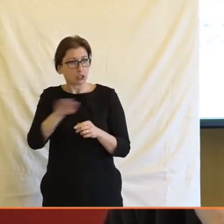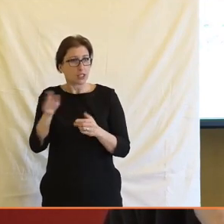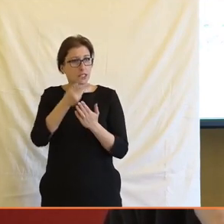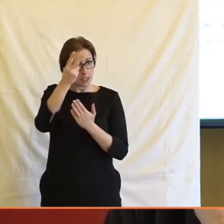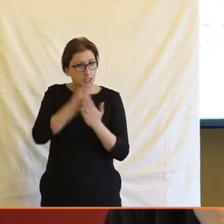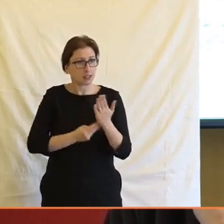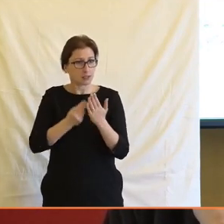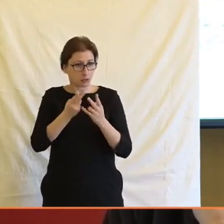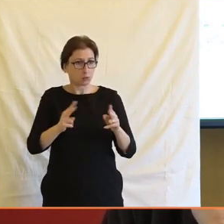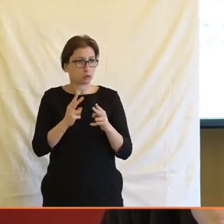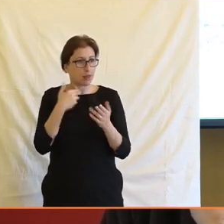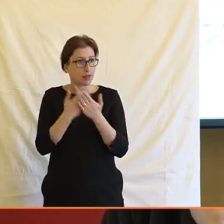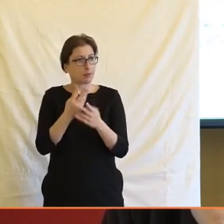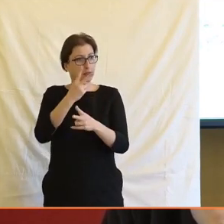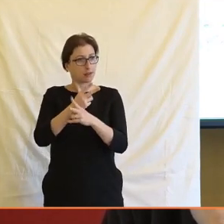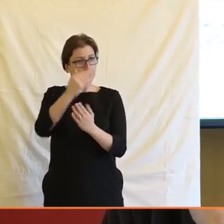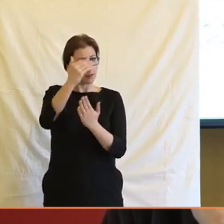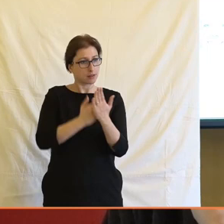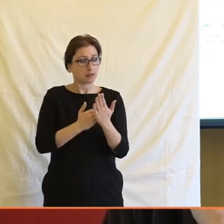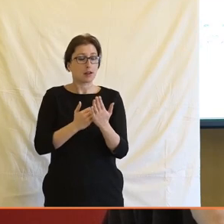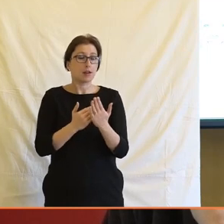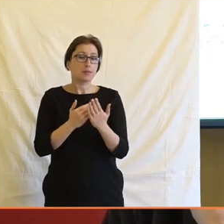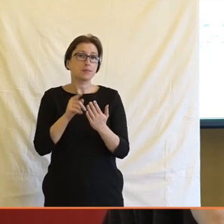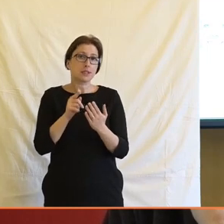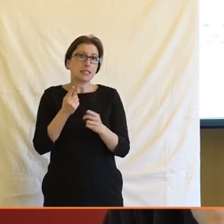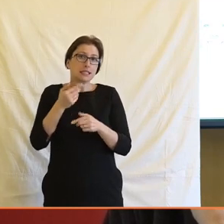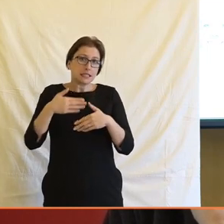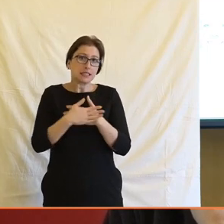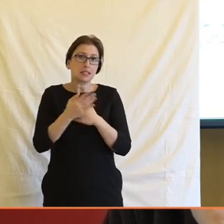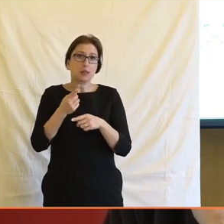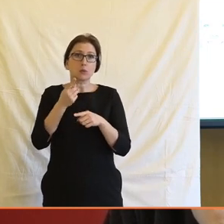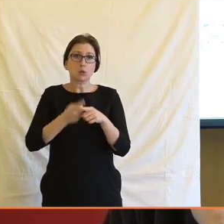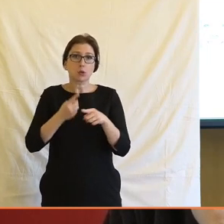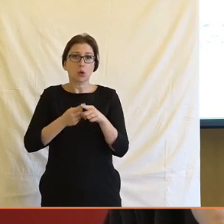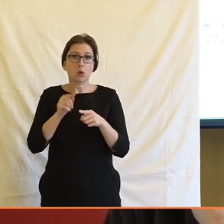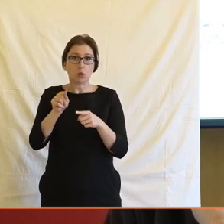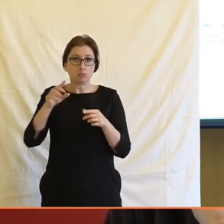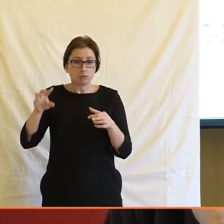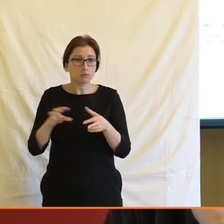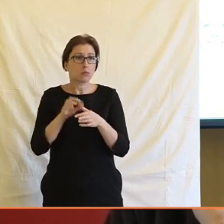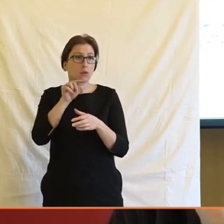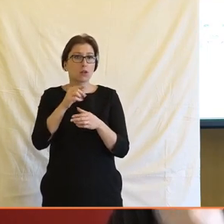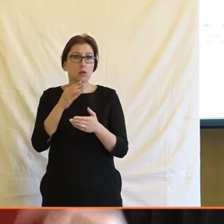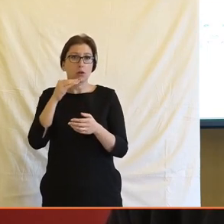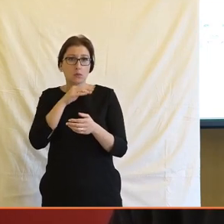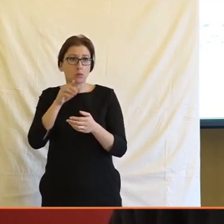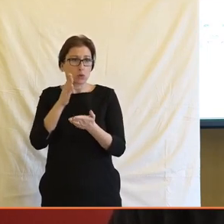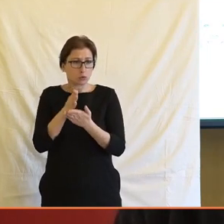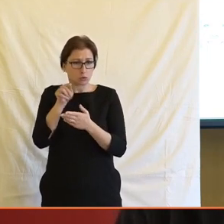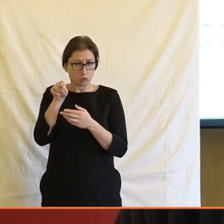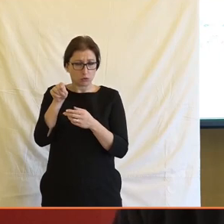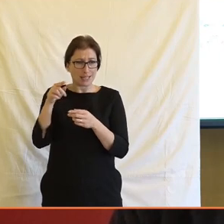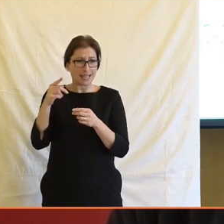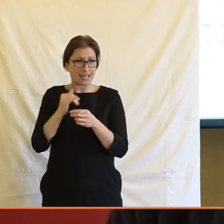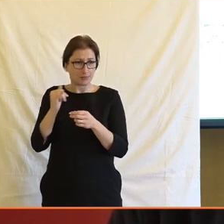reklamních systémů. A já si myslím, že tohle to teď docela pěkně glosoval Michal Půr z Infa, když teď psal